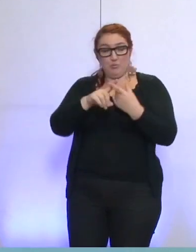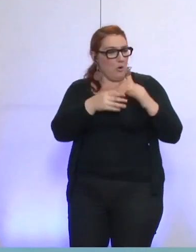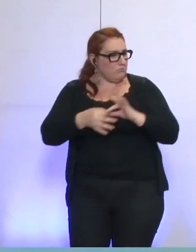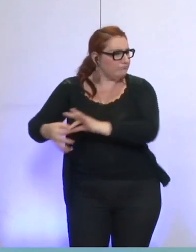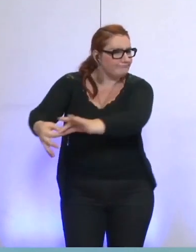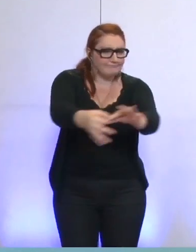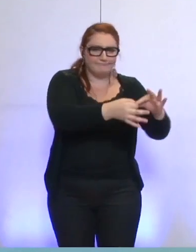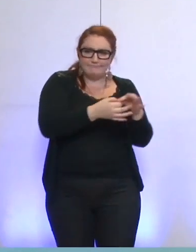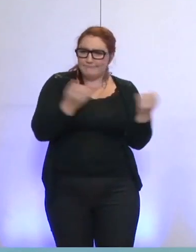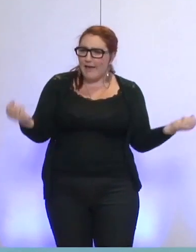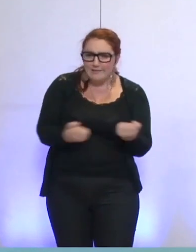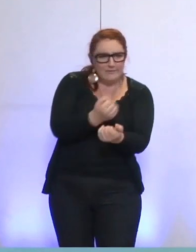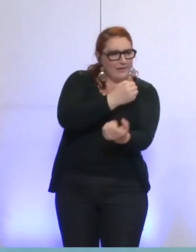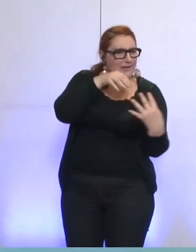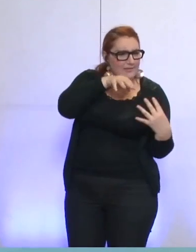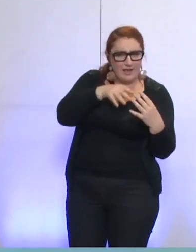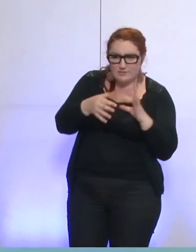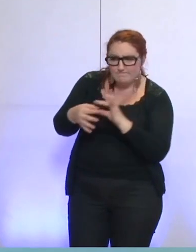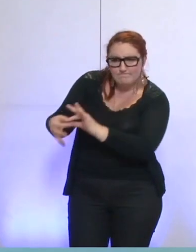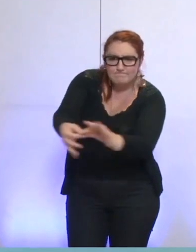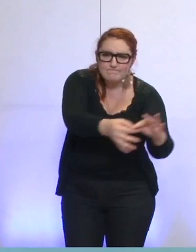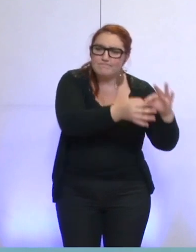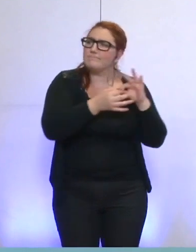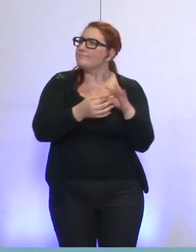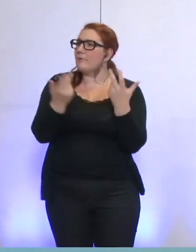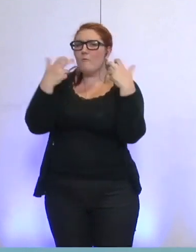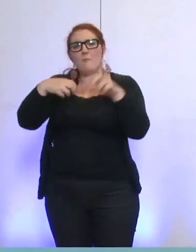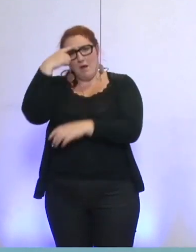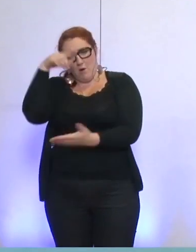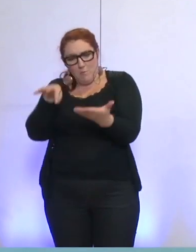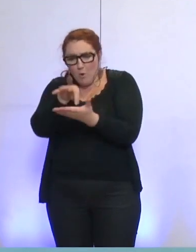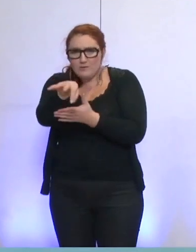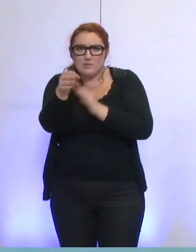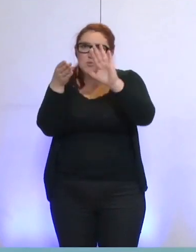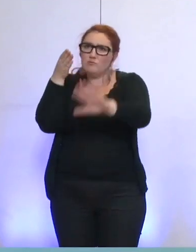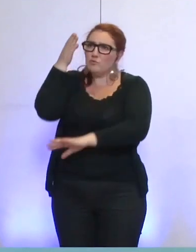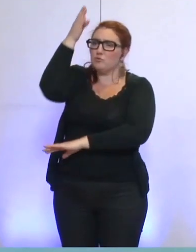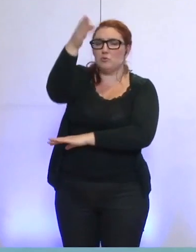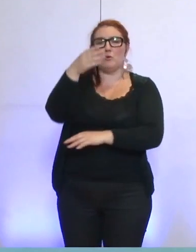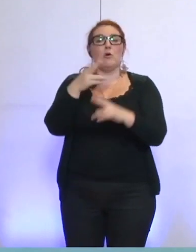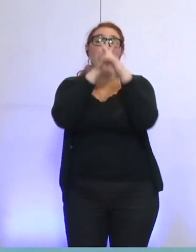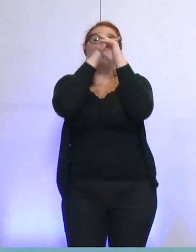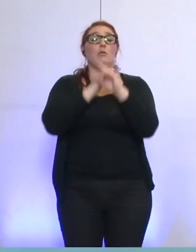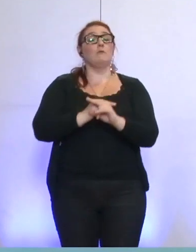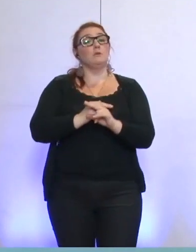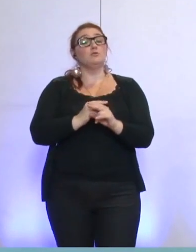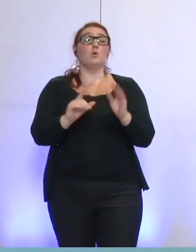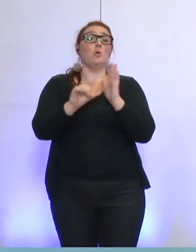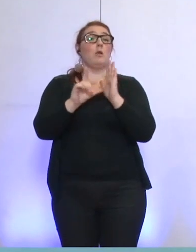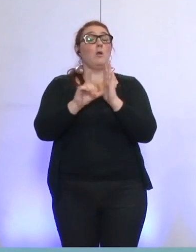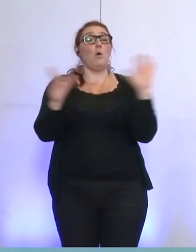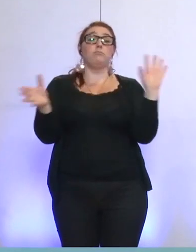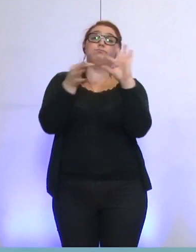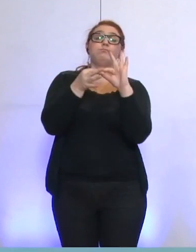périmètre. Nous ne souhaitons pas que ces nouvelles orientations ne soient que purement et simplement une définition au local de la loi de transition